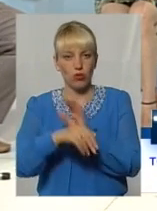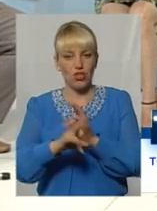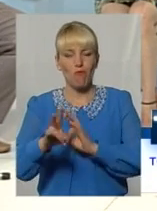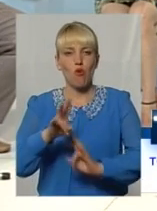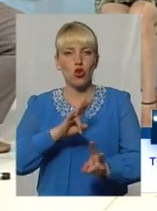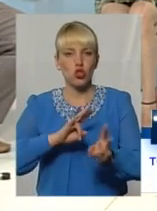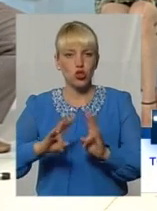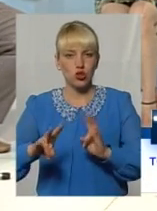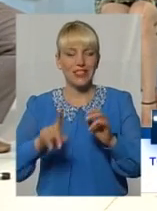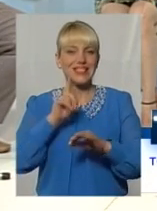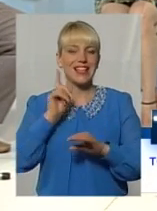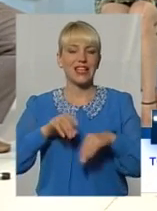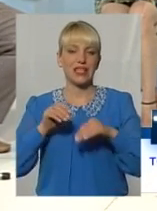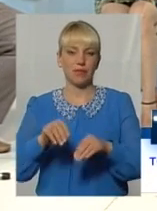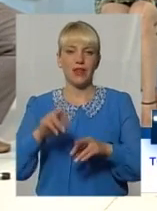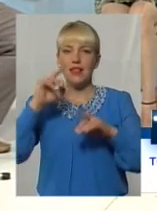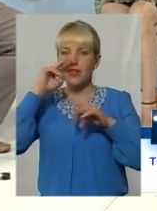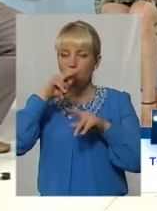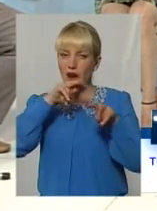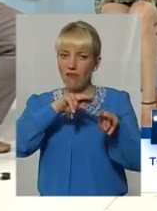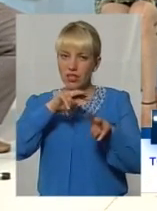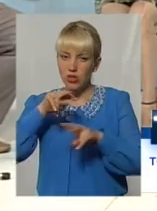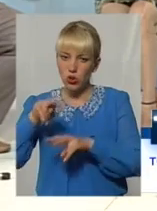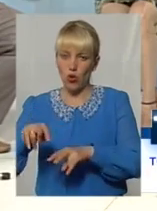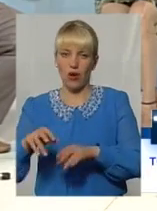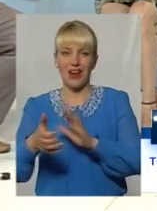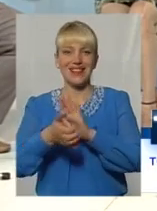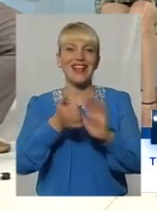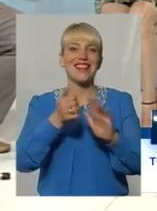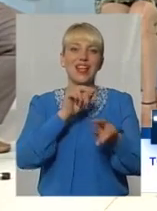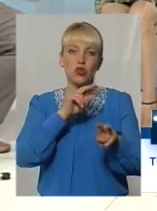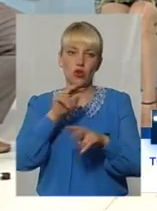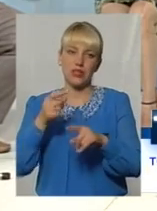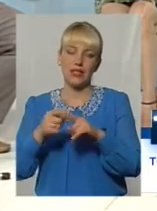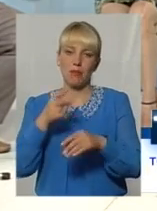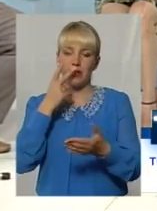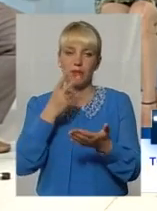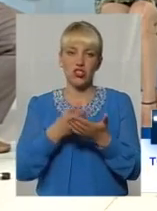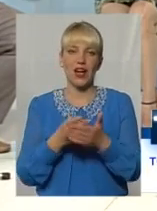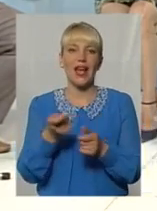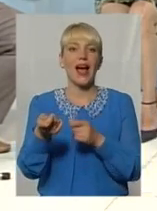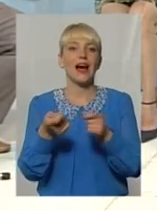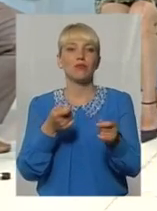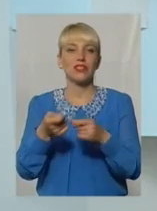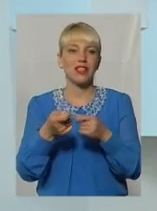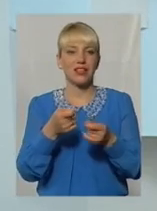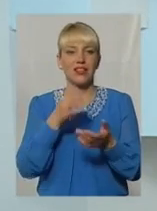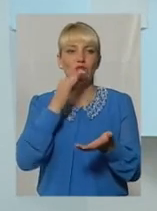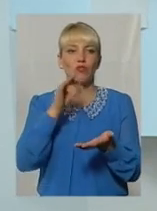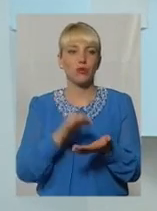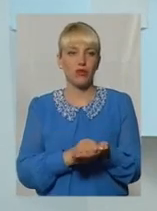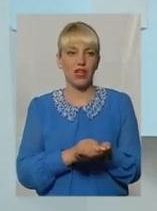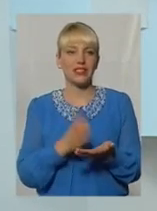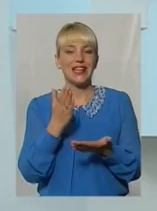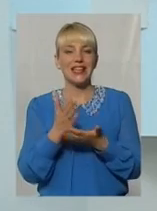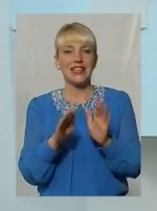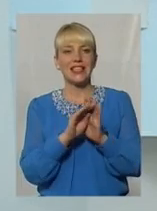неправильний догляд або недогляд за зеленими насадженнями, це передбачає адміністративну відповідальність. Є певна стаття, я зараз не можу точно сказати,